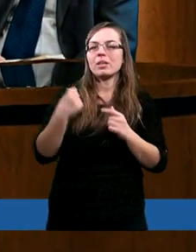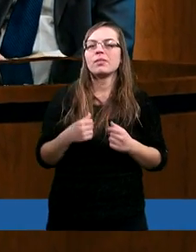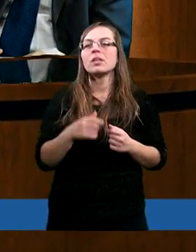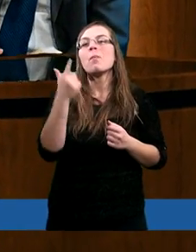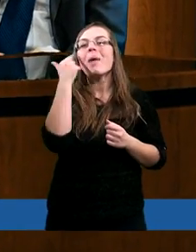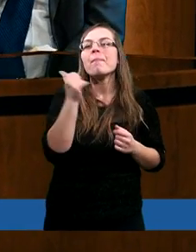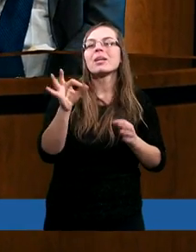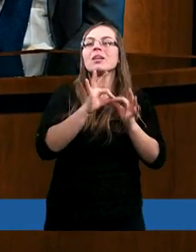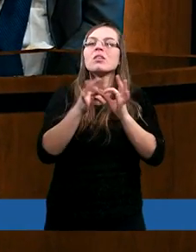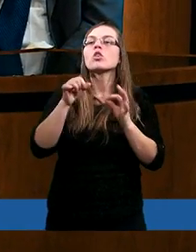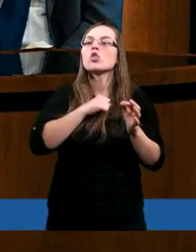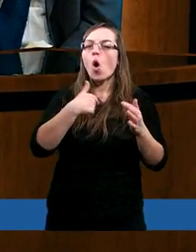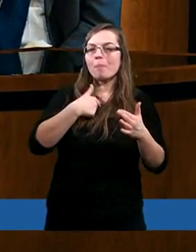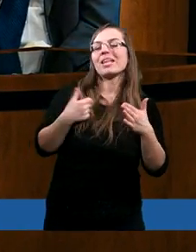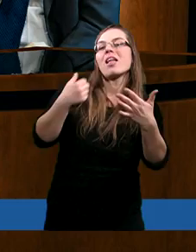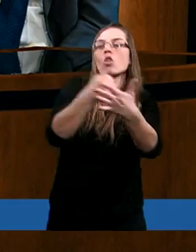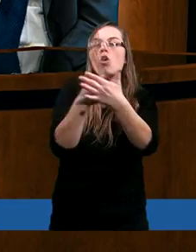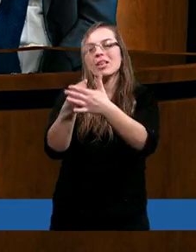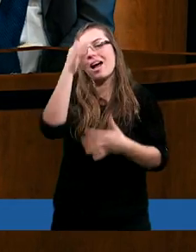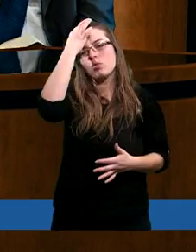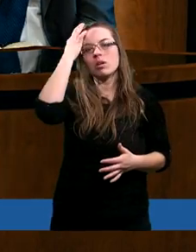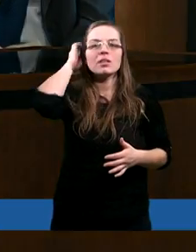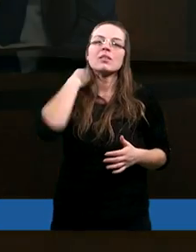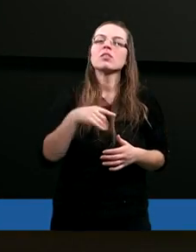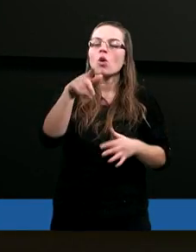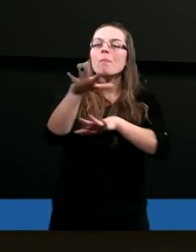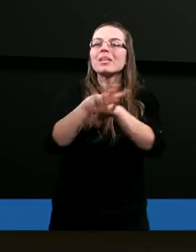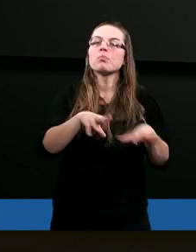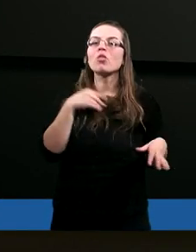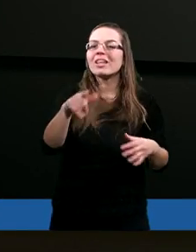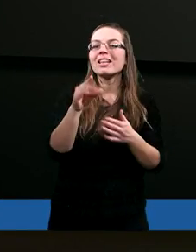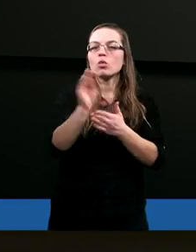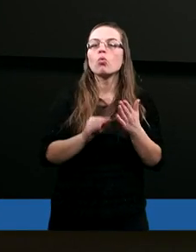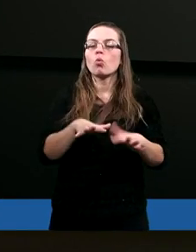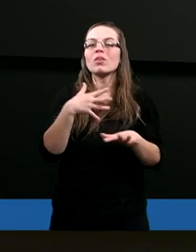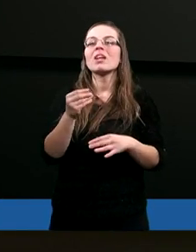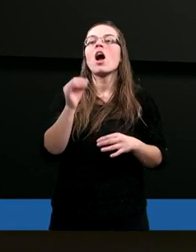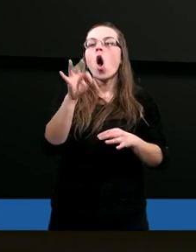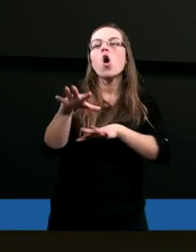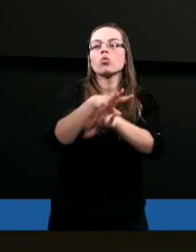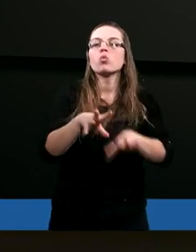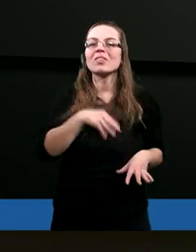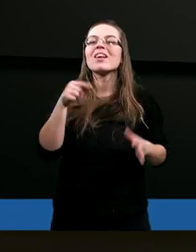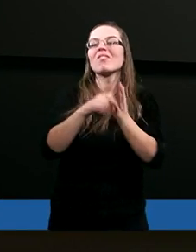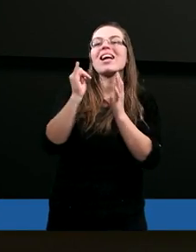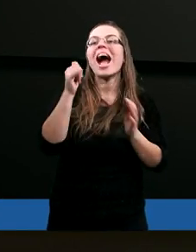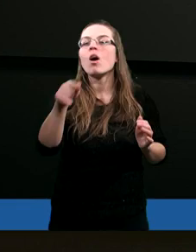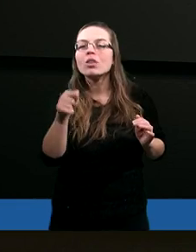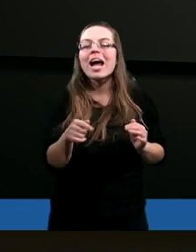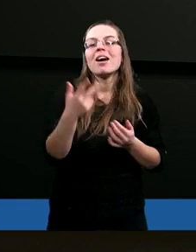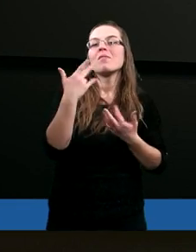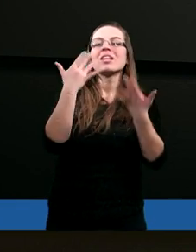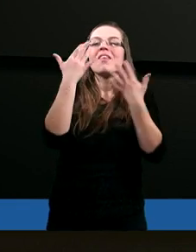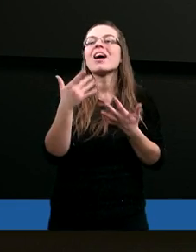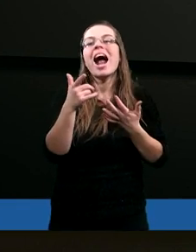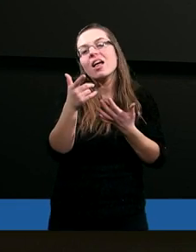Pamiętam gdy do mnie dotarła ta wieś o Piśmie Świętym. O Duchu Świętym jako takim niewiele jeszcze